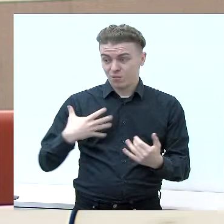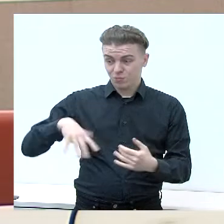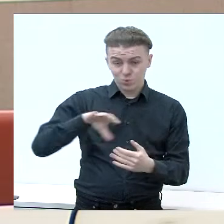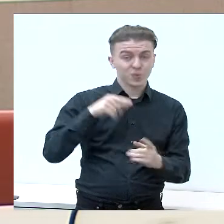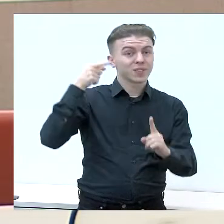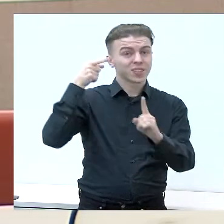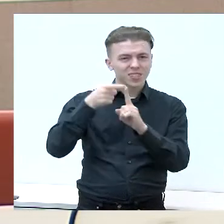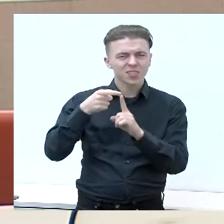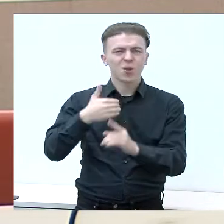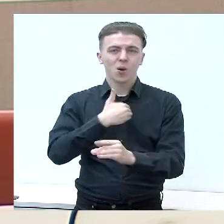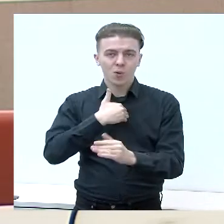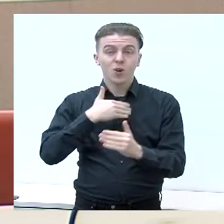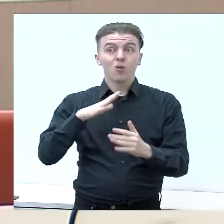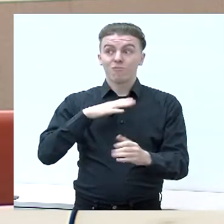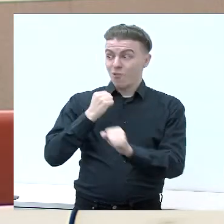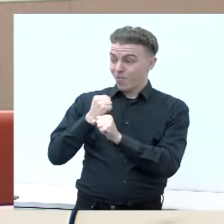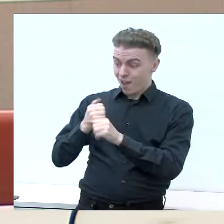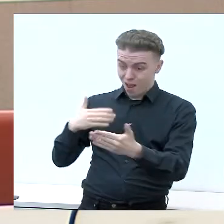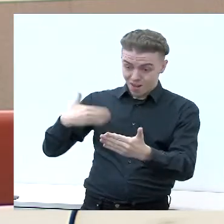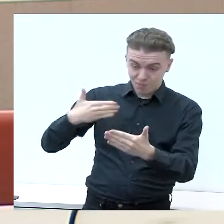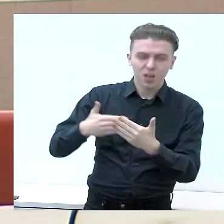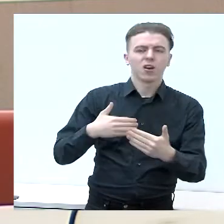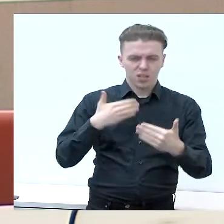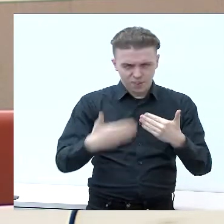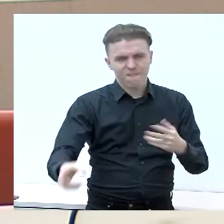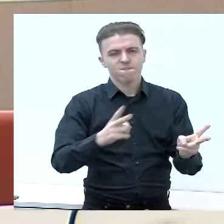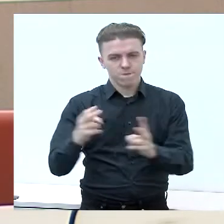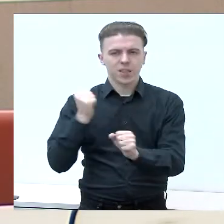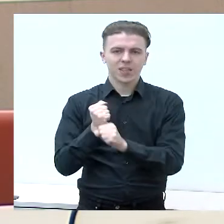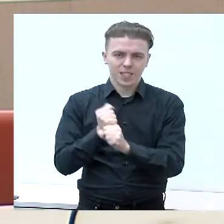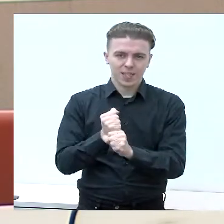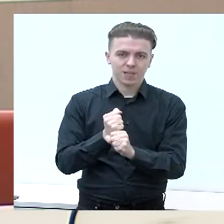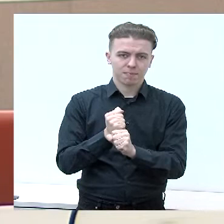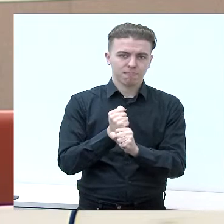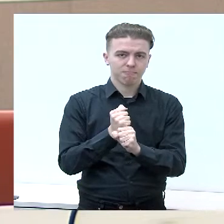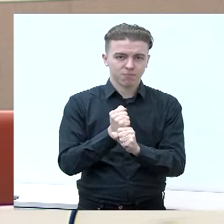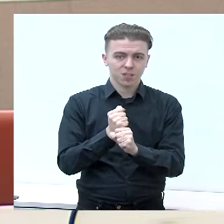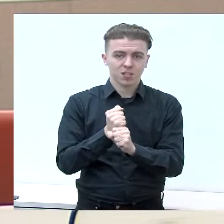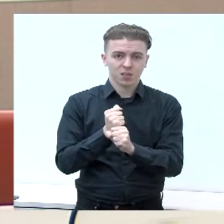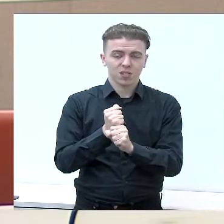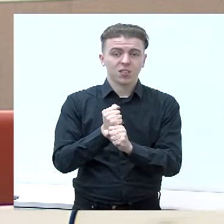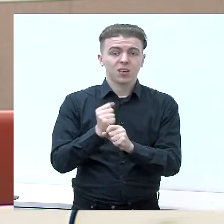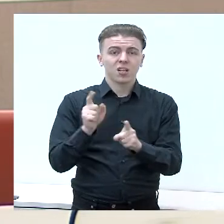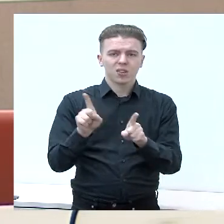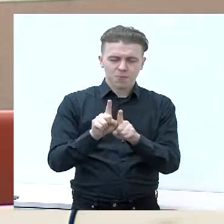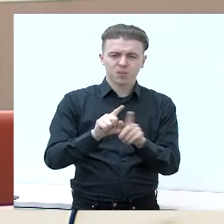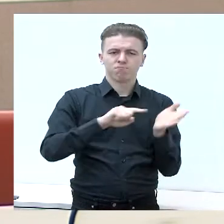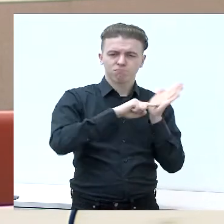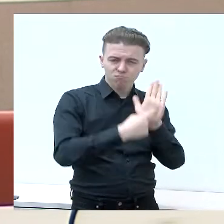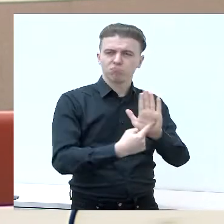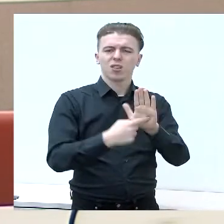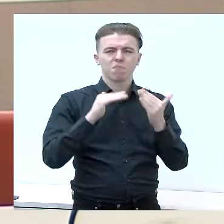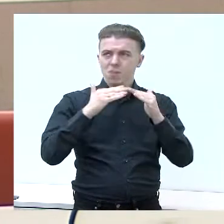norai tęsti pradėtos darbus kalbaryjoje ir labai reprezentuoti teisingai, gražiai